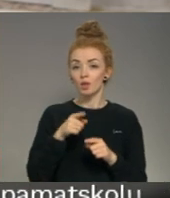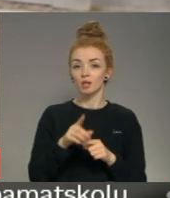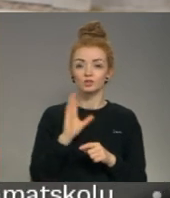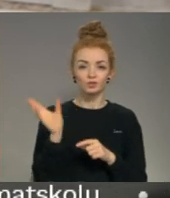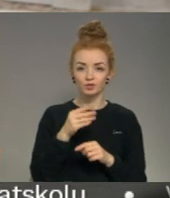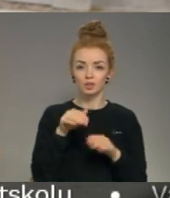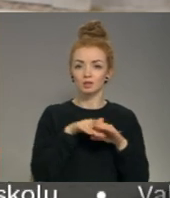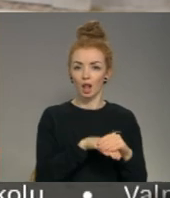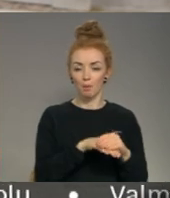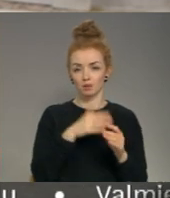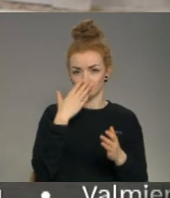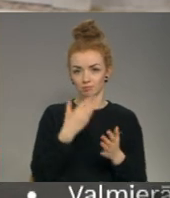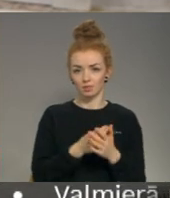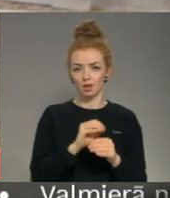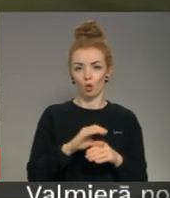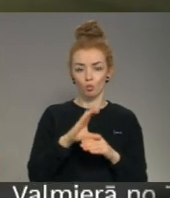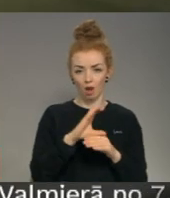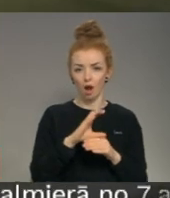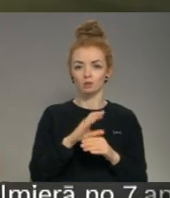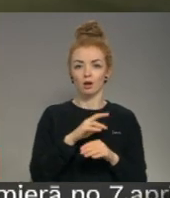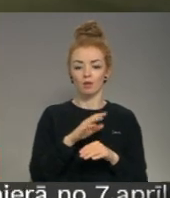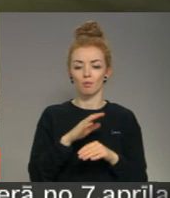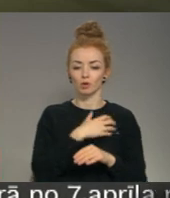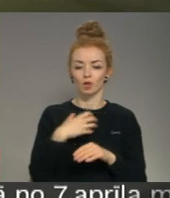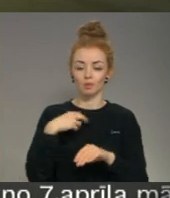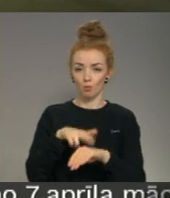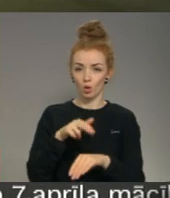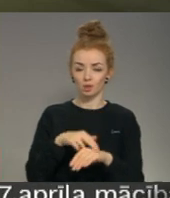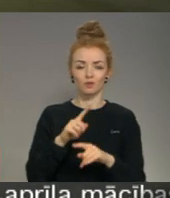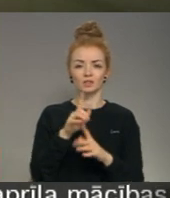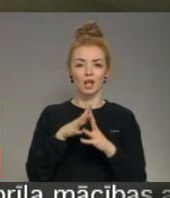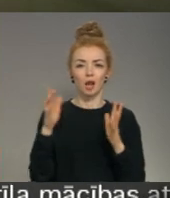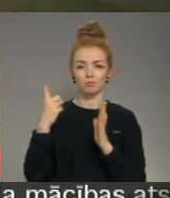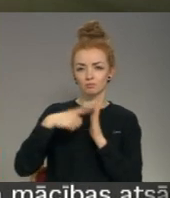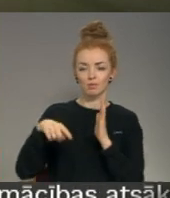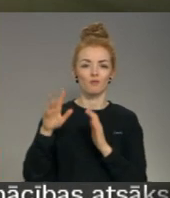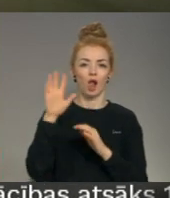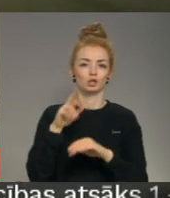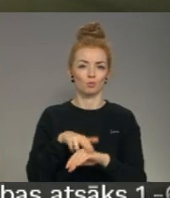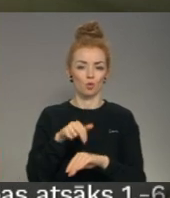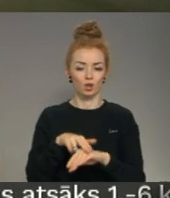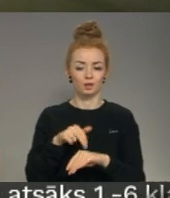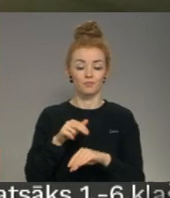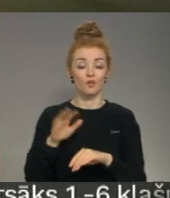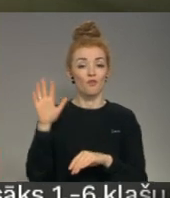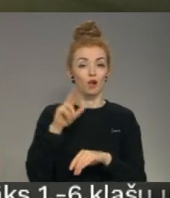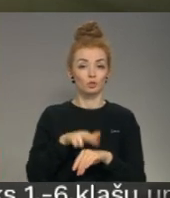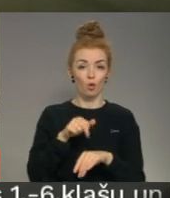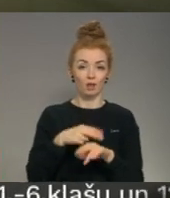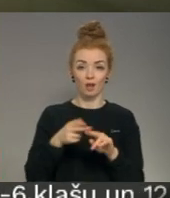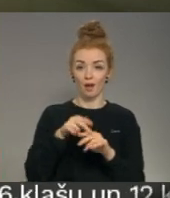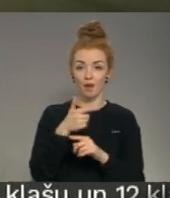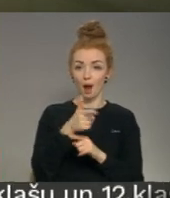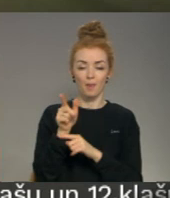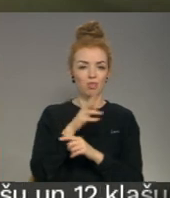tiek uzglabāts mūsu datu bāzē pašvaldības policijā. Vielākai pieprasītēji mums ir bijuši valsts policija. Jāteica, ka valsts policija šādas